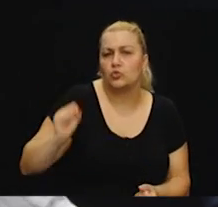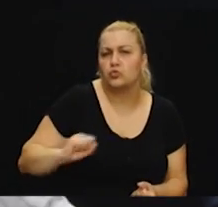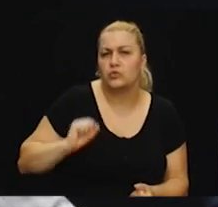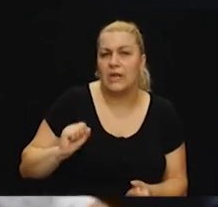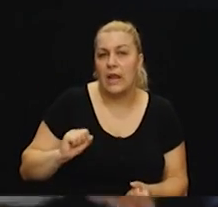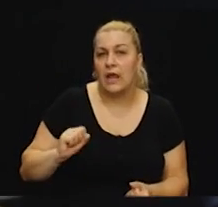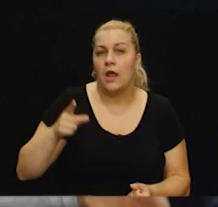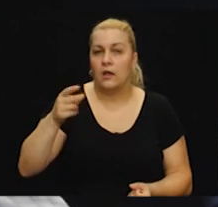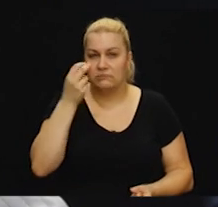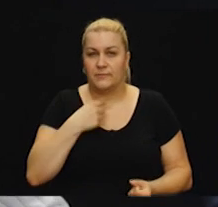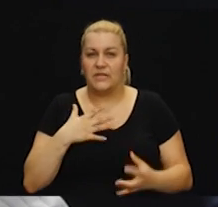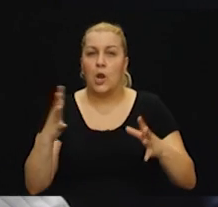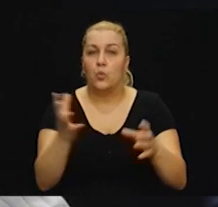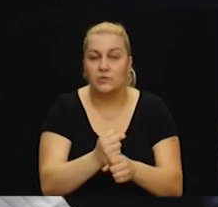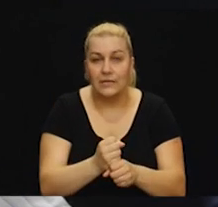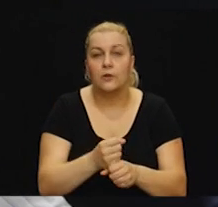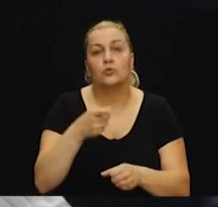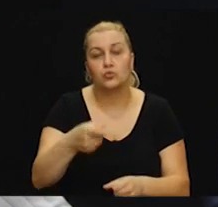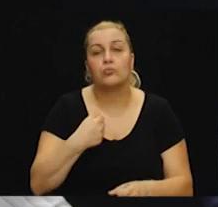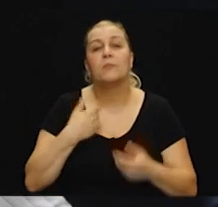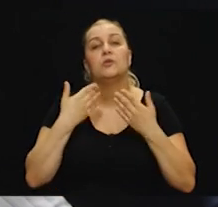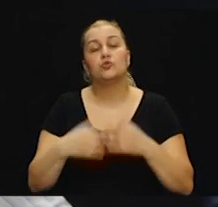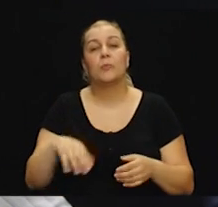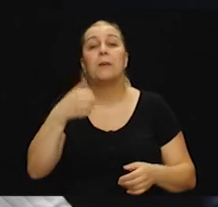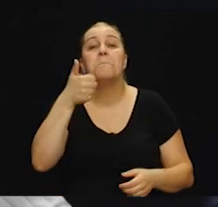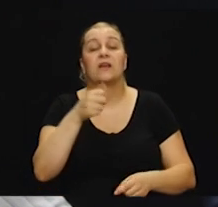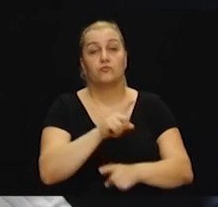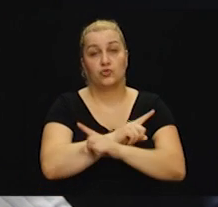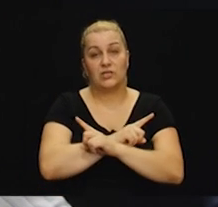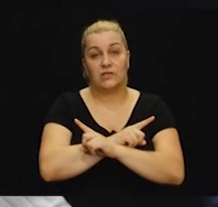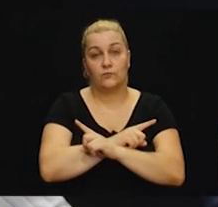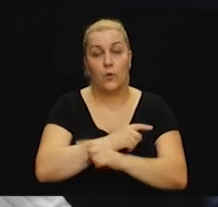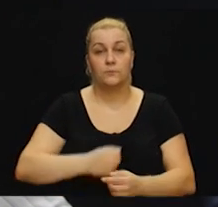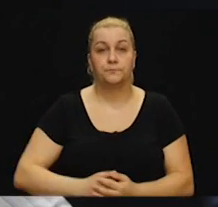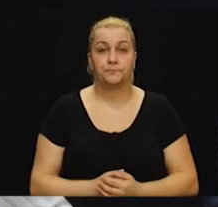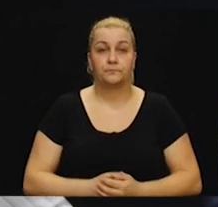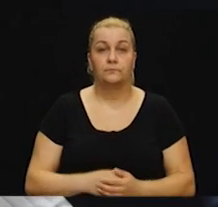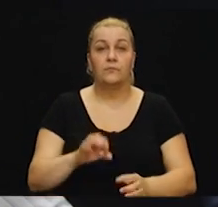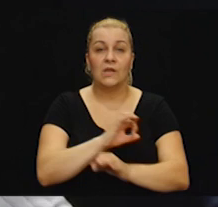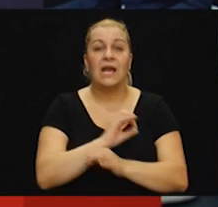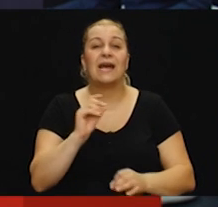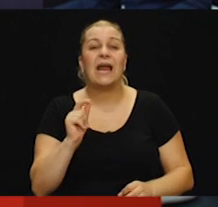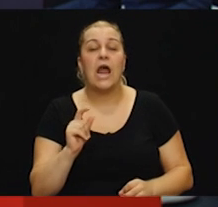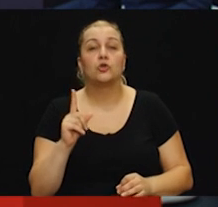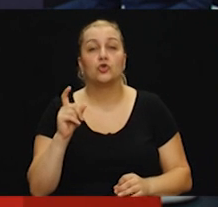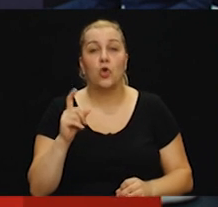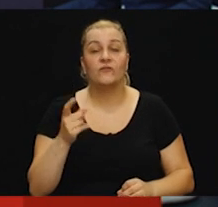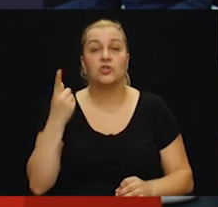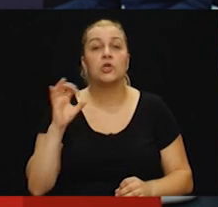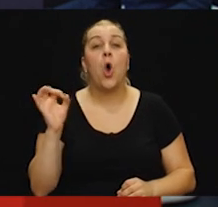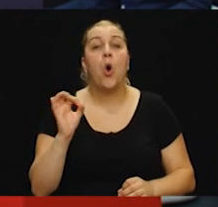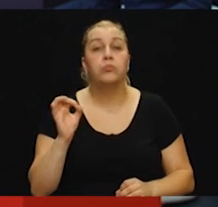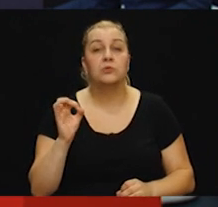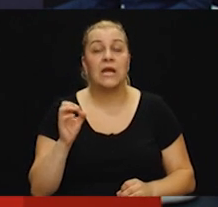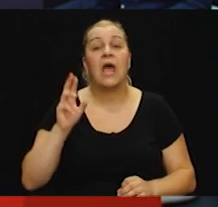ja ranjen. Tu nas je ranjeno dosta. Tu smo izgubili prvu žrtvu. Da, Renata Pokoška. Renata Čovića iz Opoze na